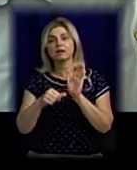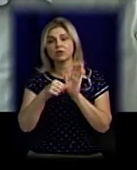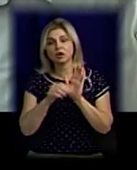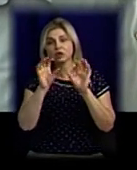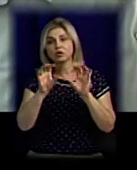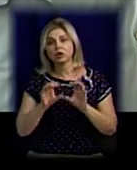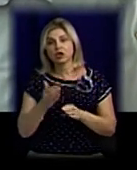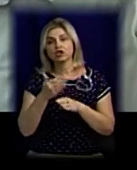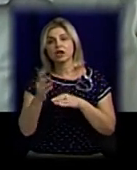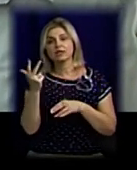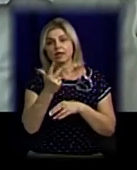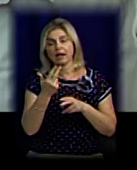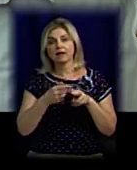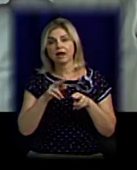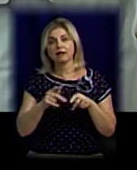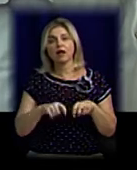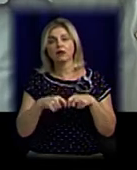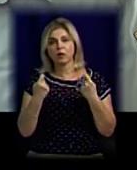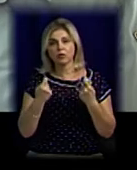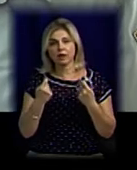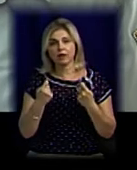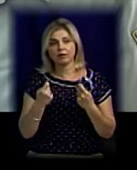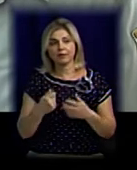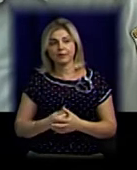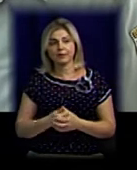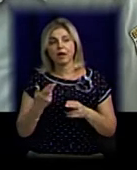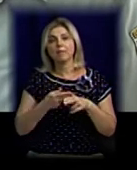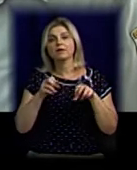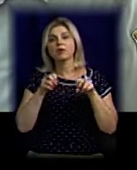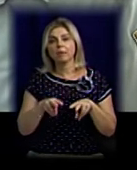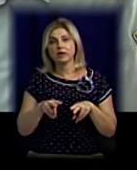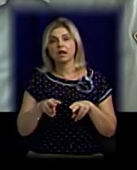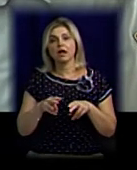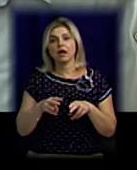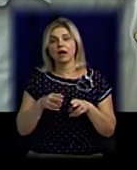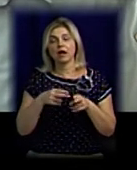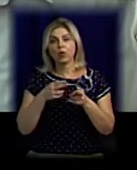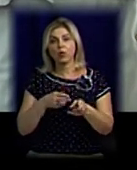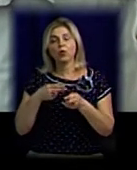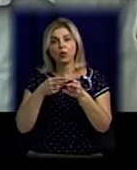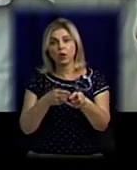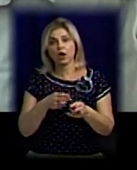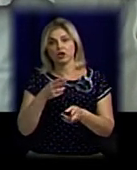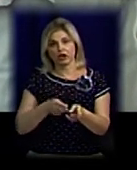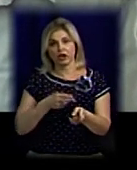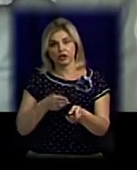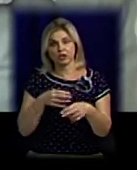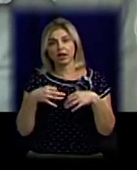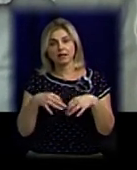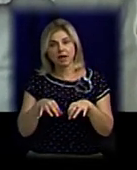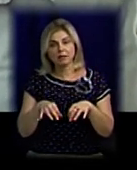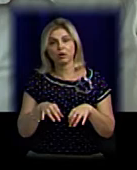коду суспільної частини 3. Це в нас порушення безпеки руху залізничного транспорту.